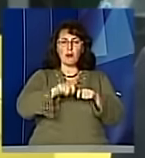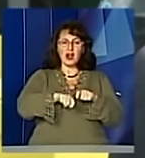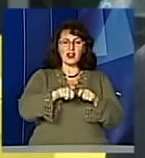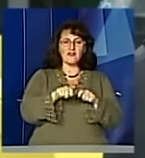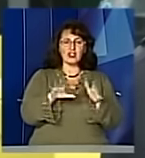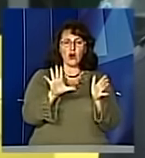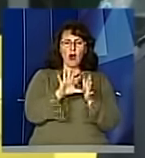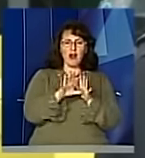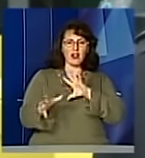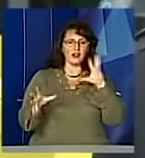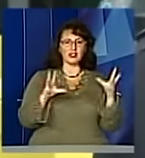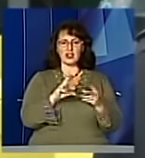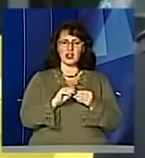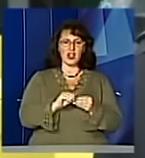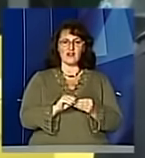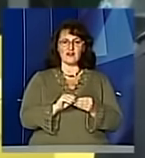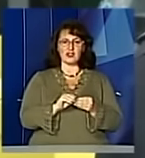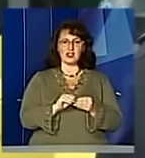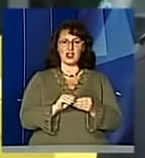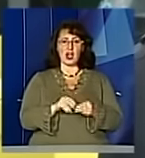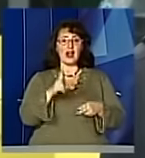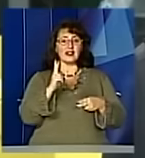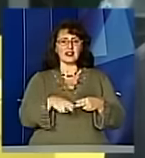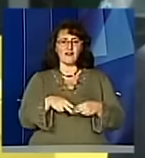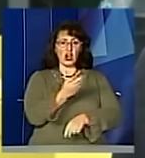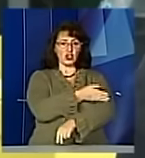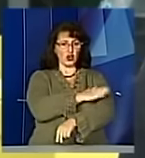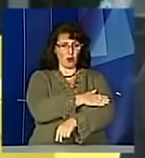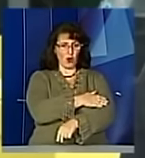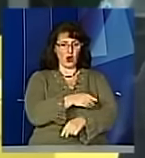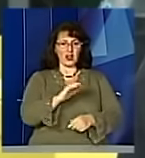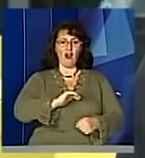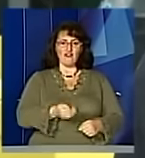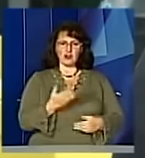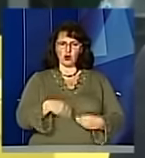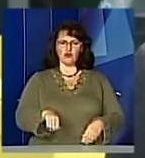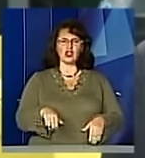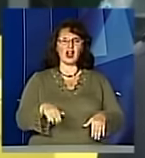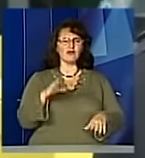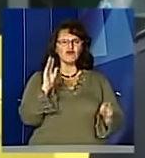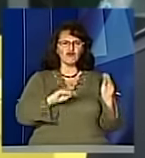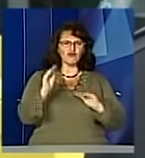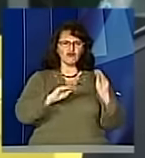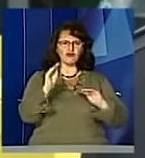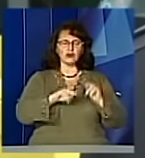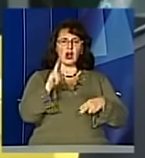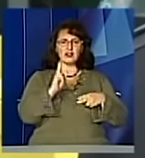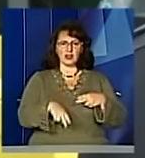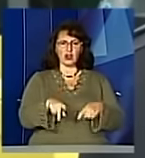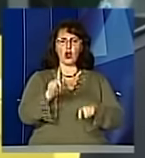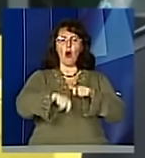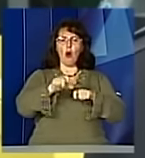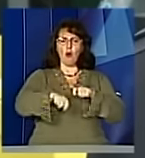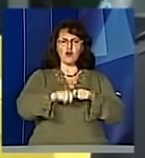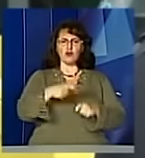польської фірми Еніка завершили всі свої пусконалагоджувальні роботи. Трамваїв пройшли випробування по 150